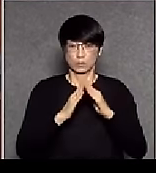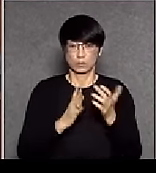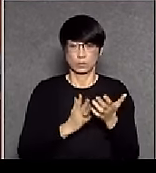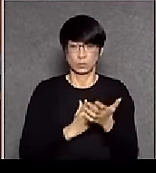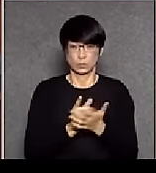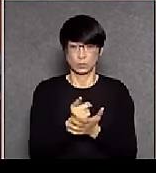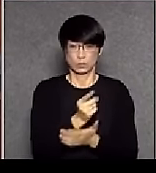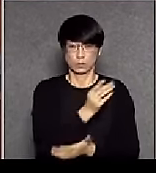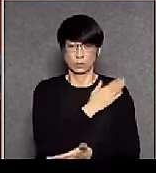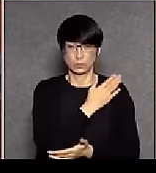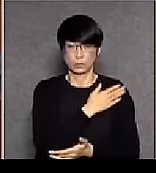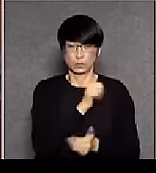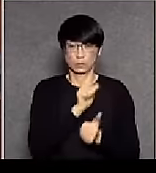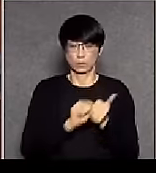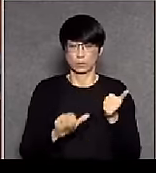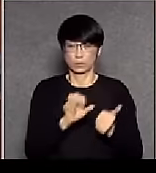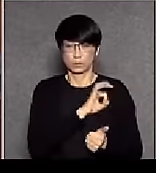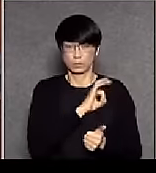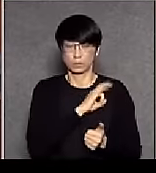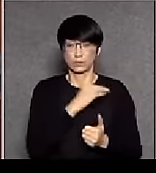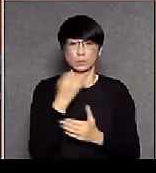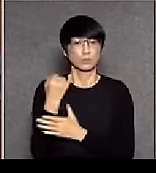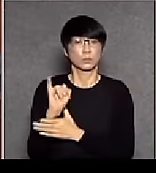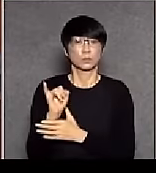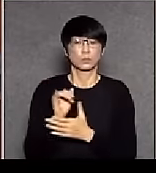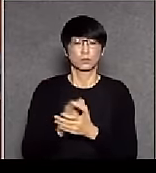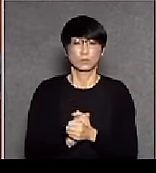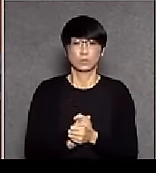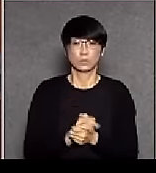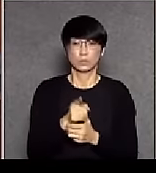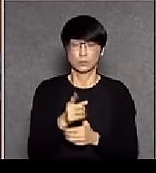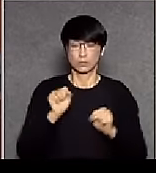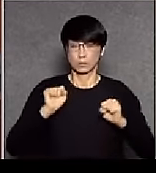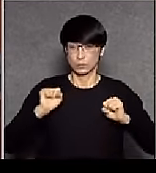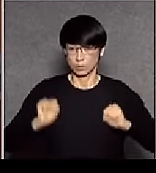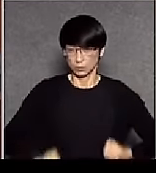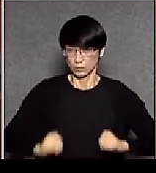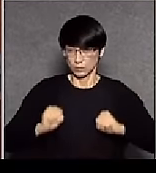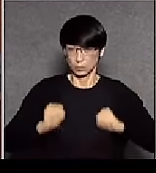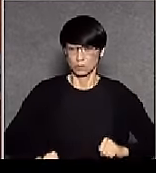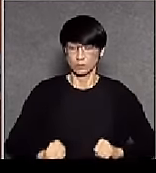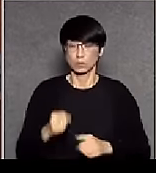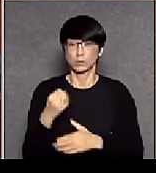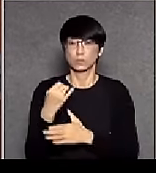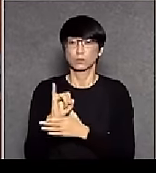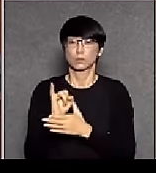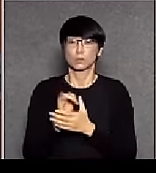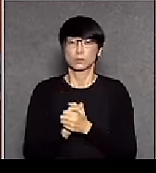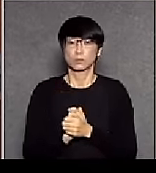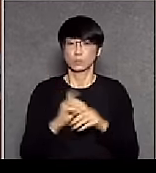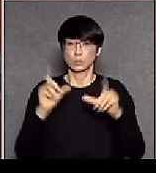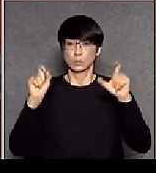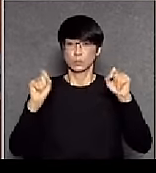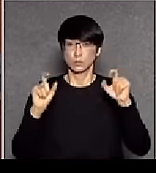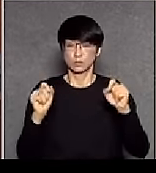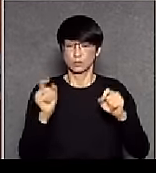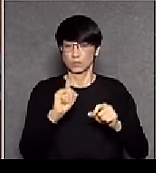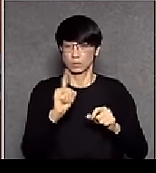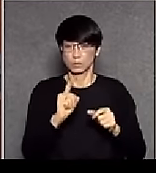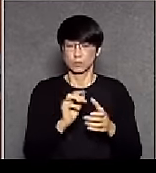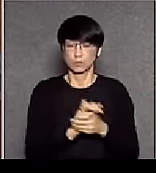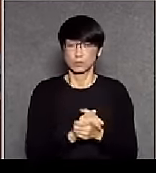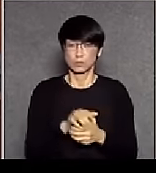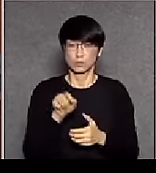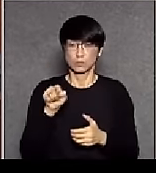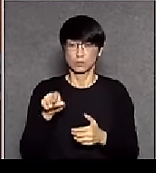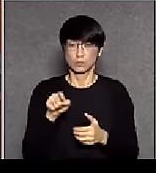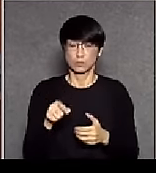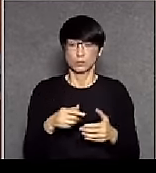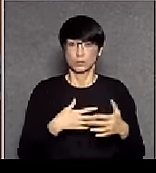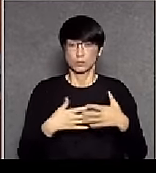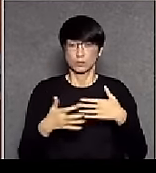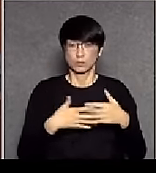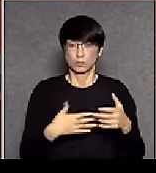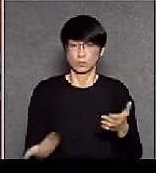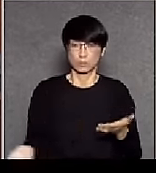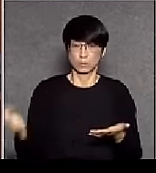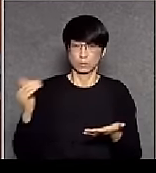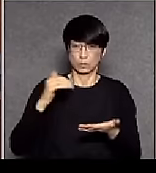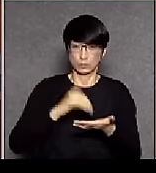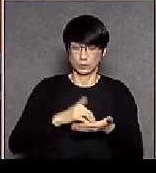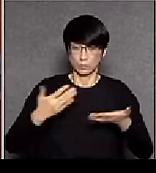員會主席,我用這個堅決反對意思就是這個議案發出到今天